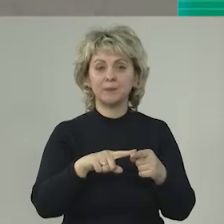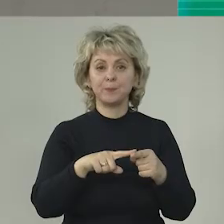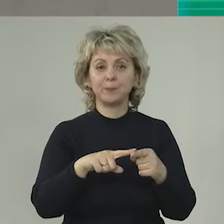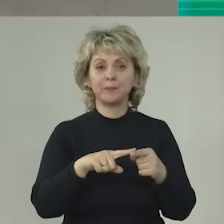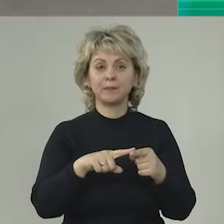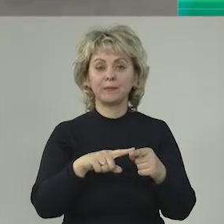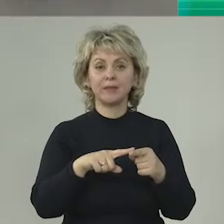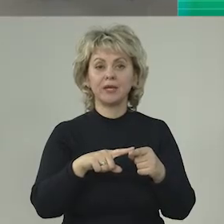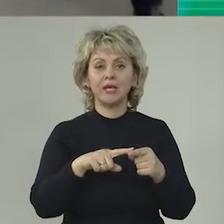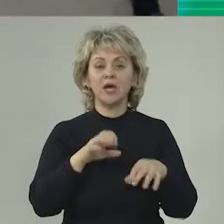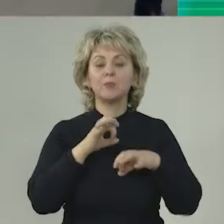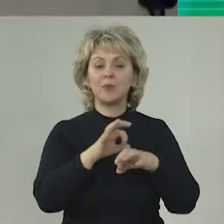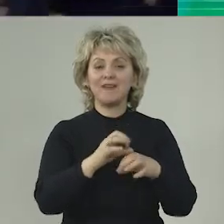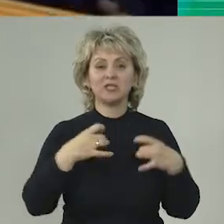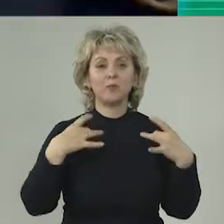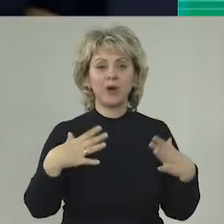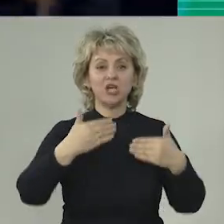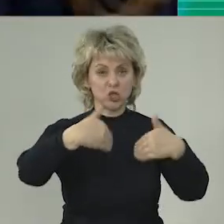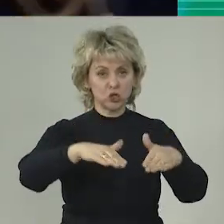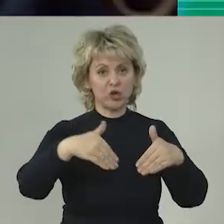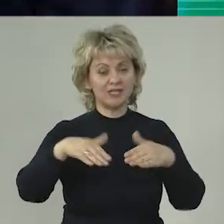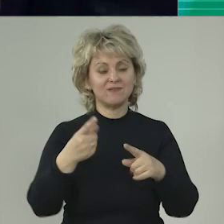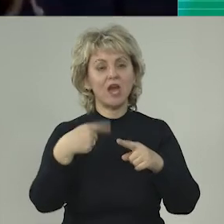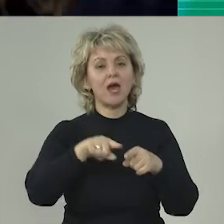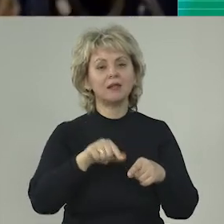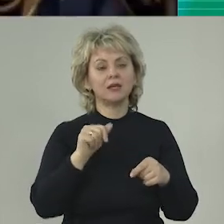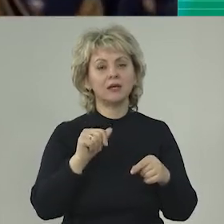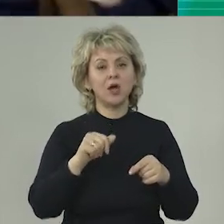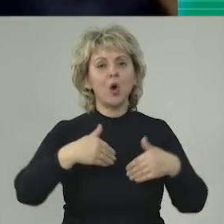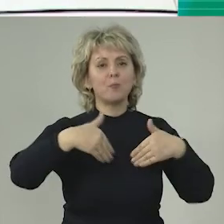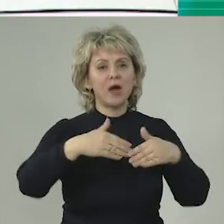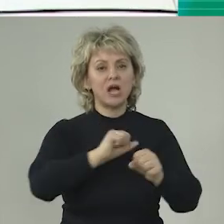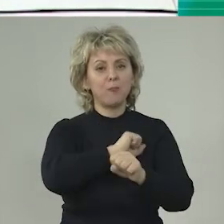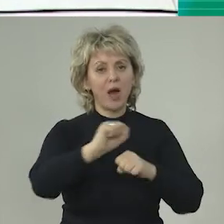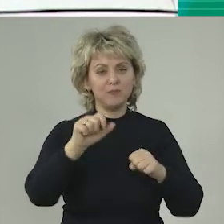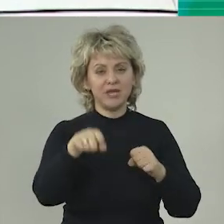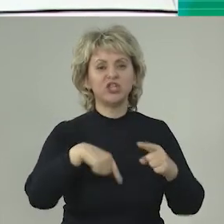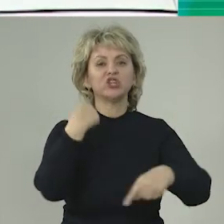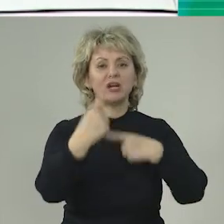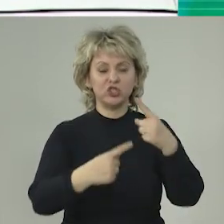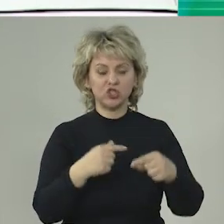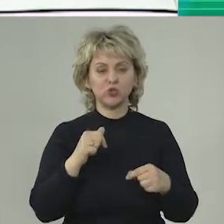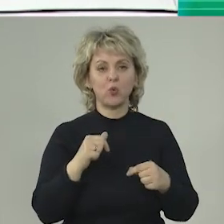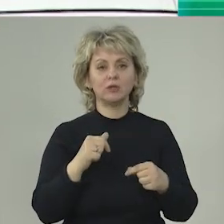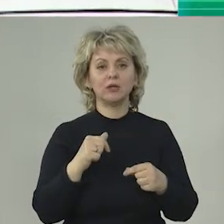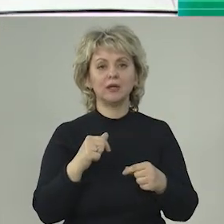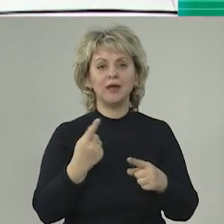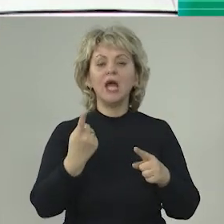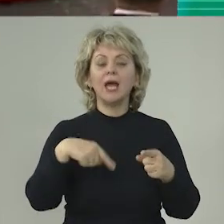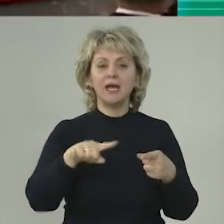проведение праздничных шествий, это парад победы традиционный,